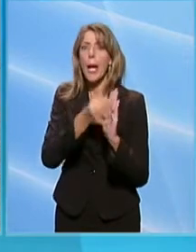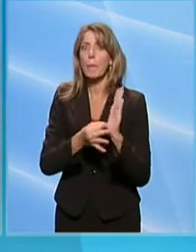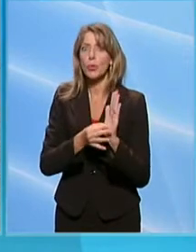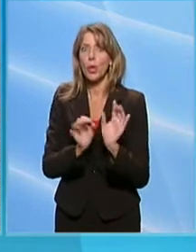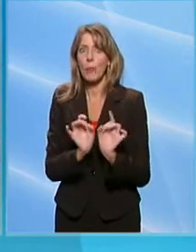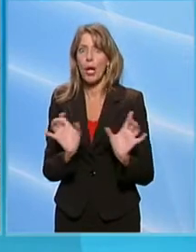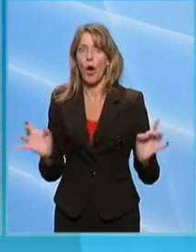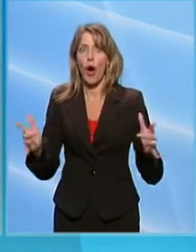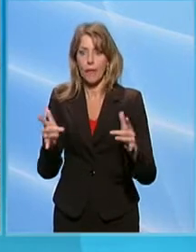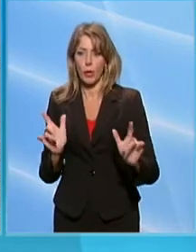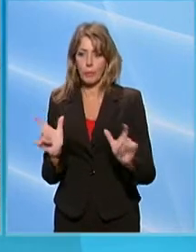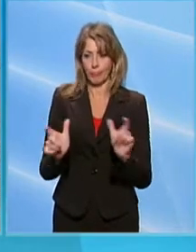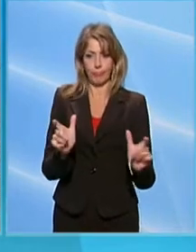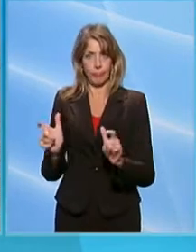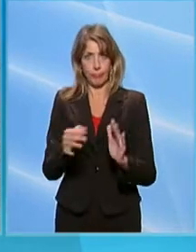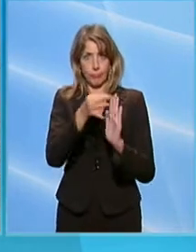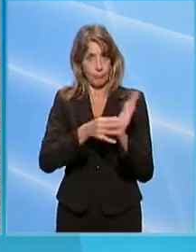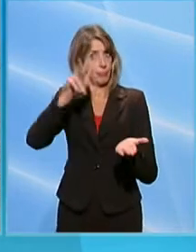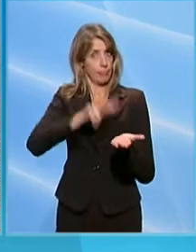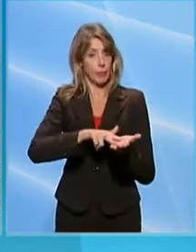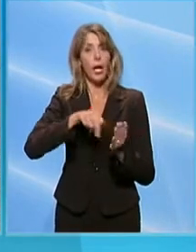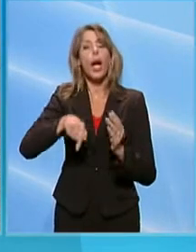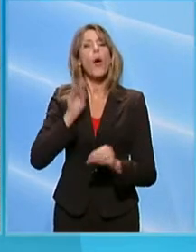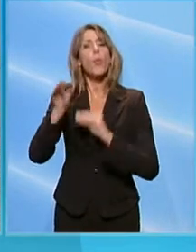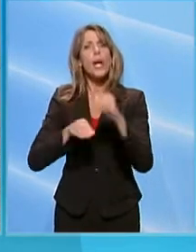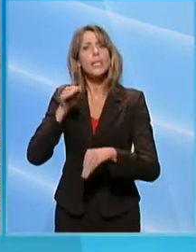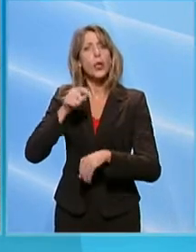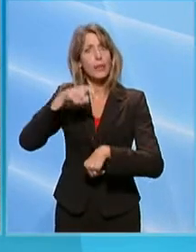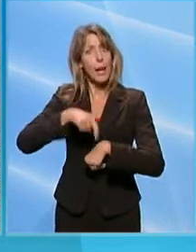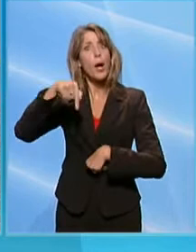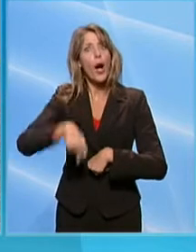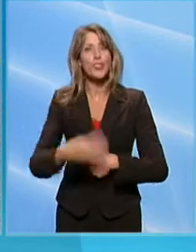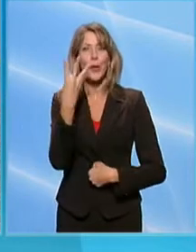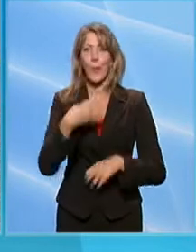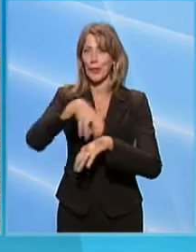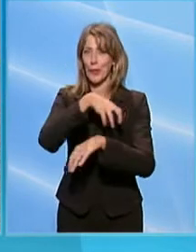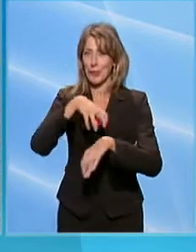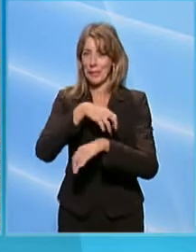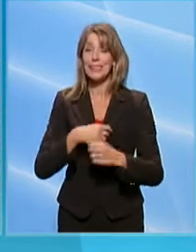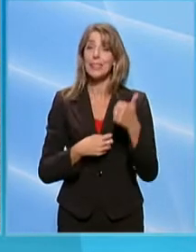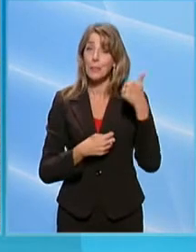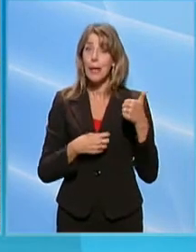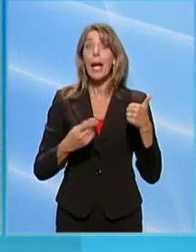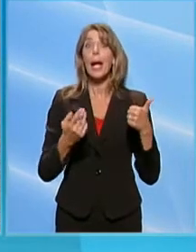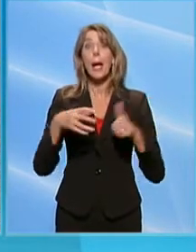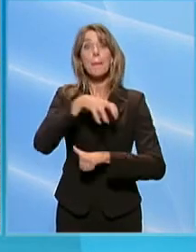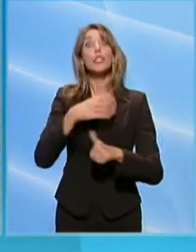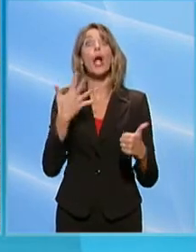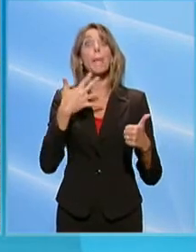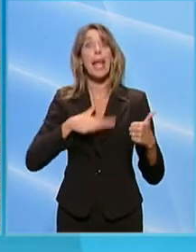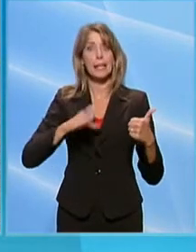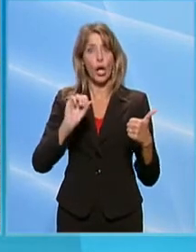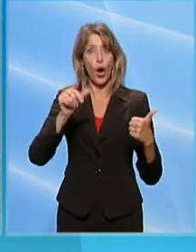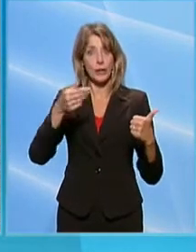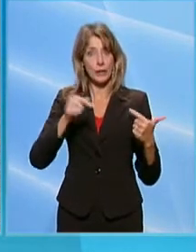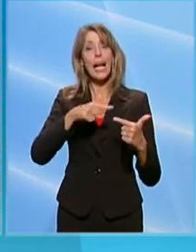contenimento del Covid. Dal Question Time di oggi risponderanno quattro ministri, il ministro dell'Ambiente Costa, la